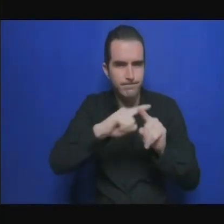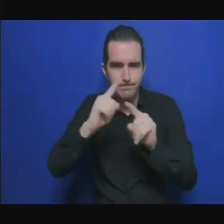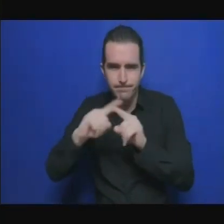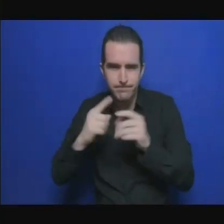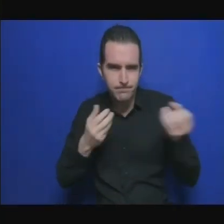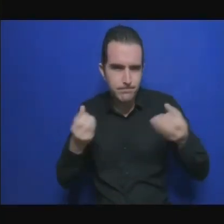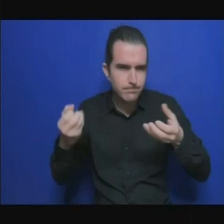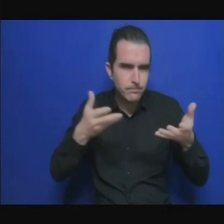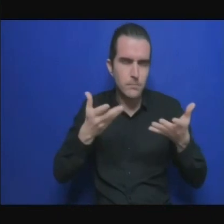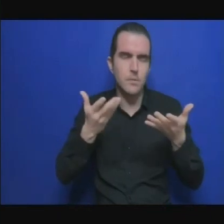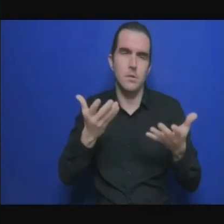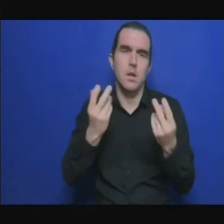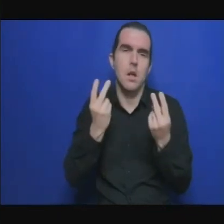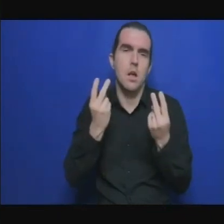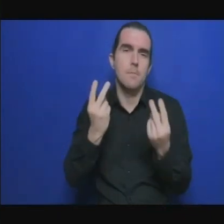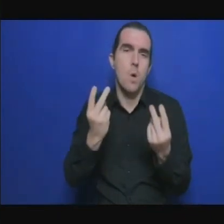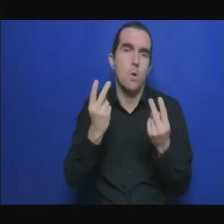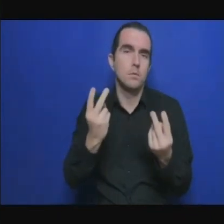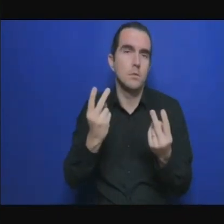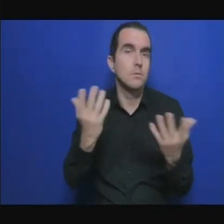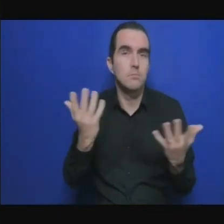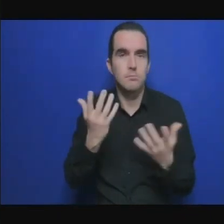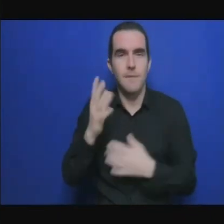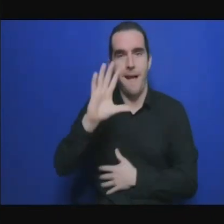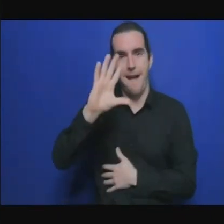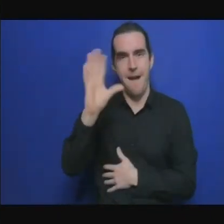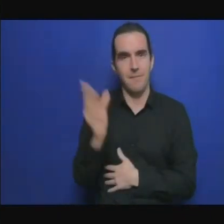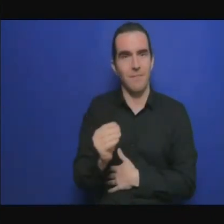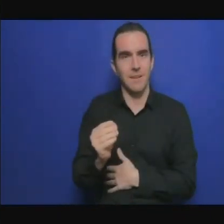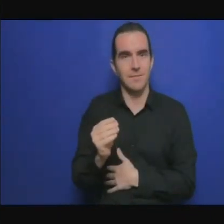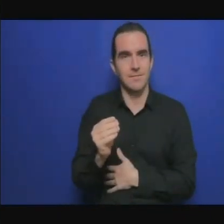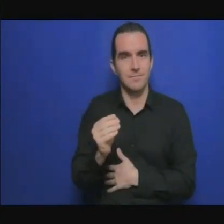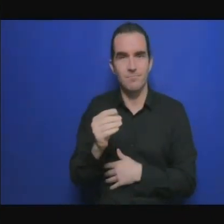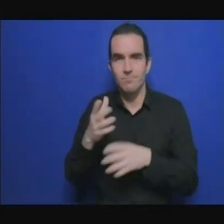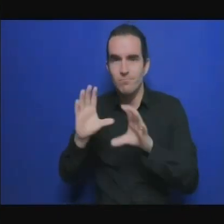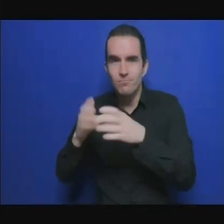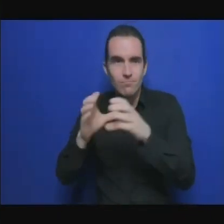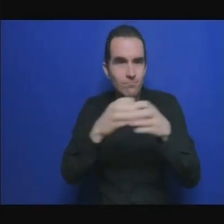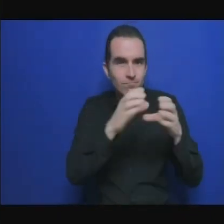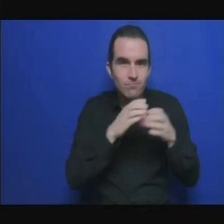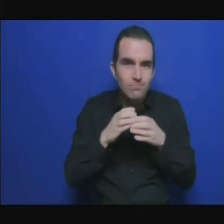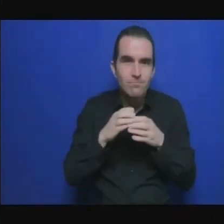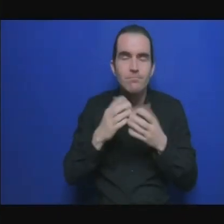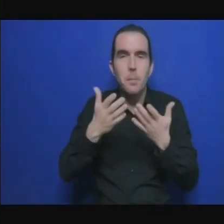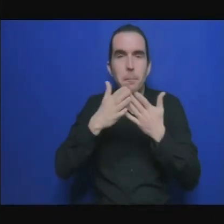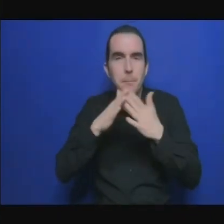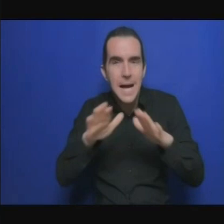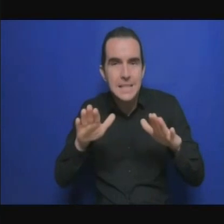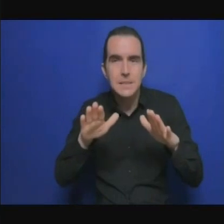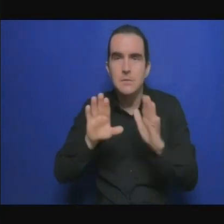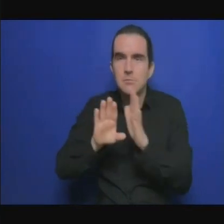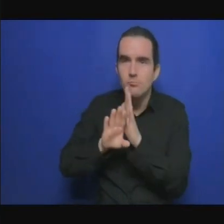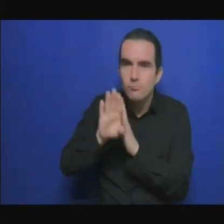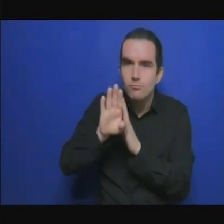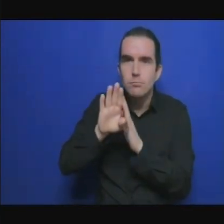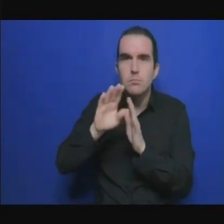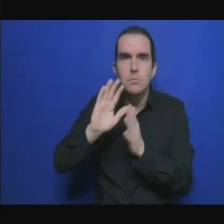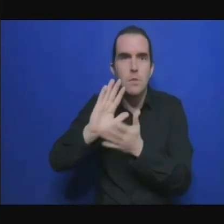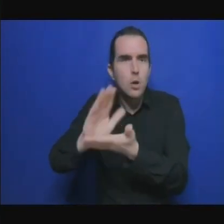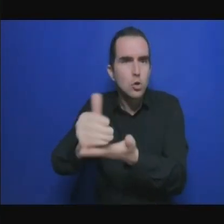Et ce groupe, c'est le groupe Murosis, qui se banche sur l'énergie et les changements climatiques.